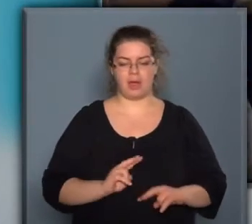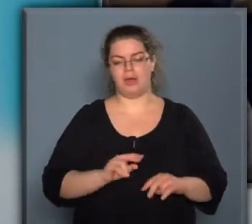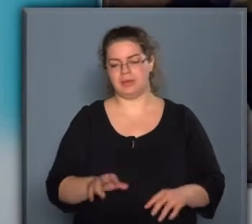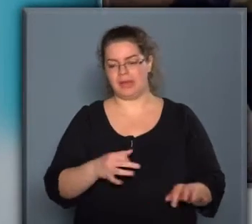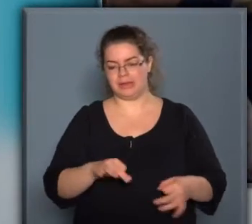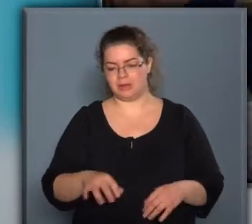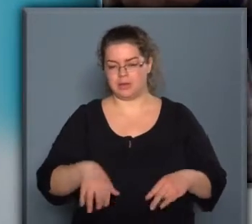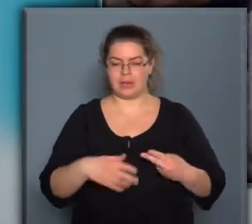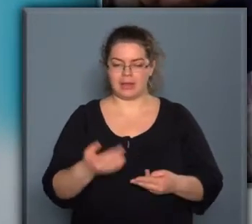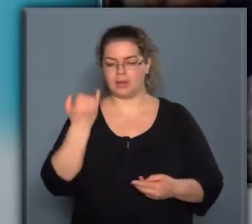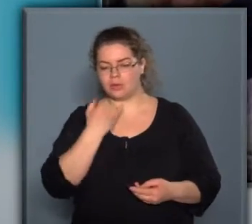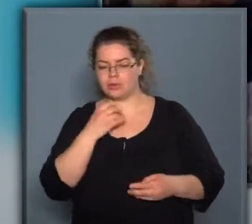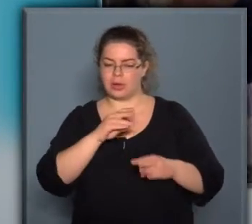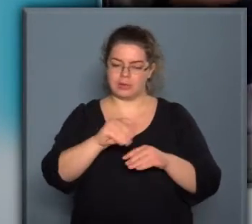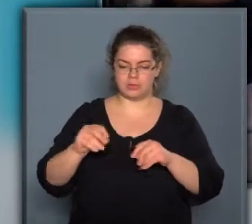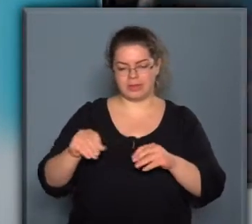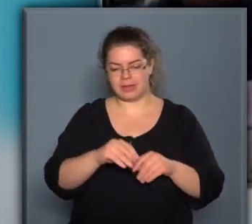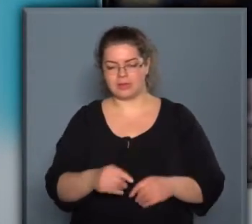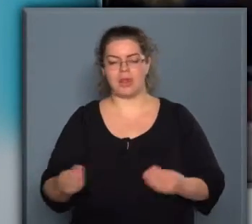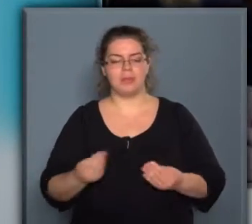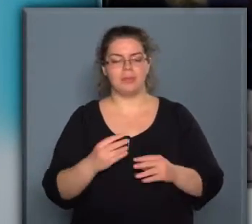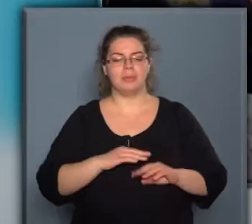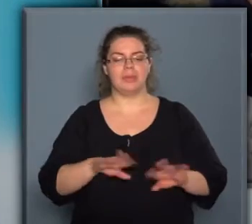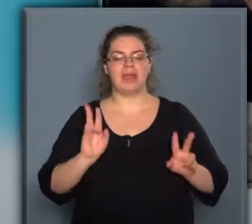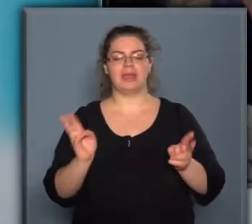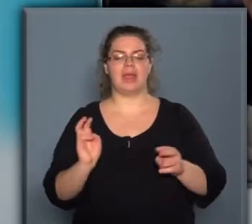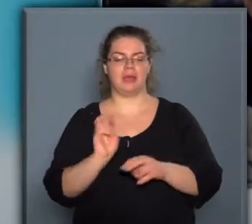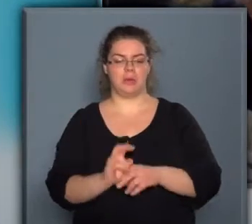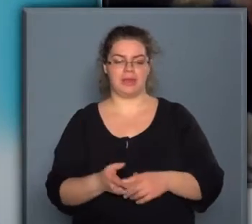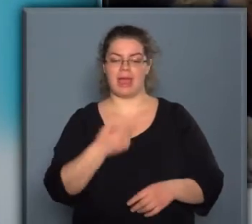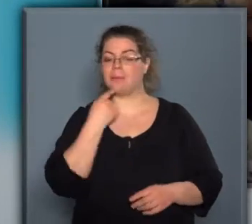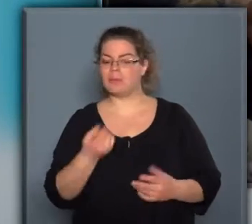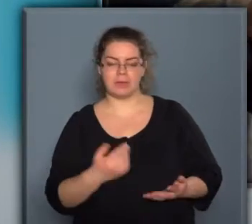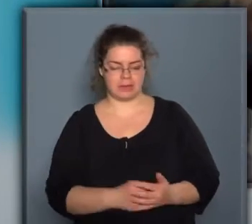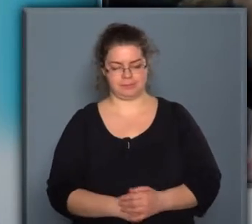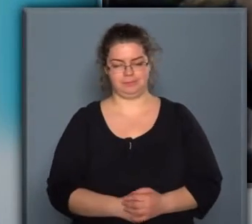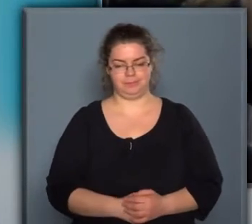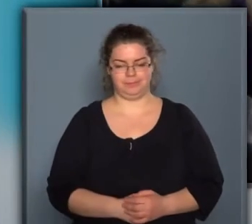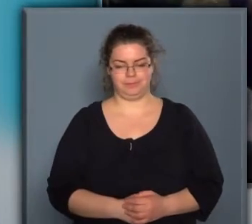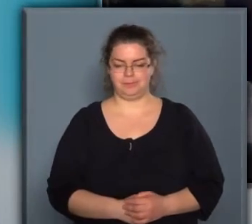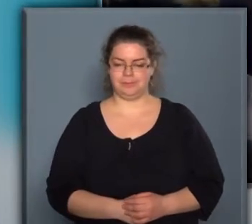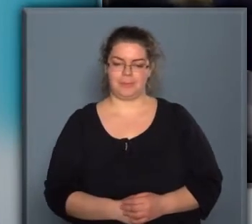utána még majd kóstolgatunk és ízesítünk. Mi minden kell ehhez a recepthez? Elárulja el nekem.